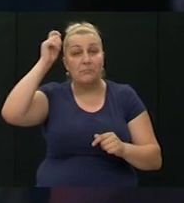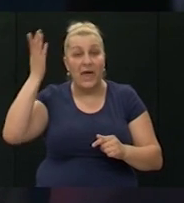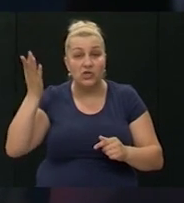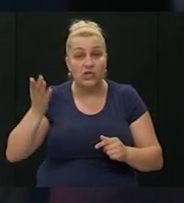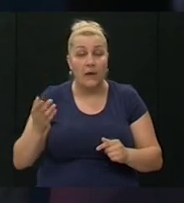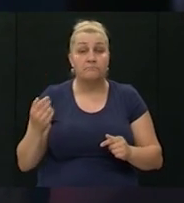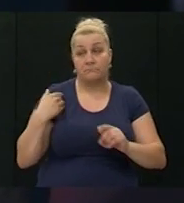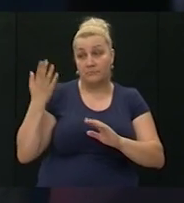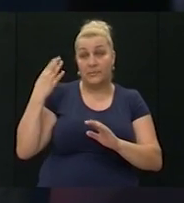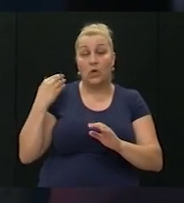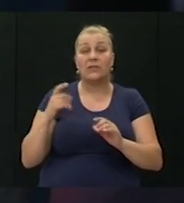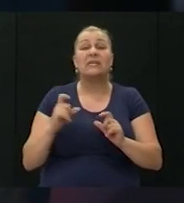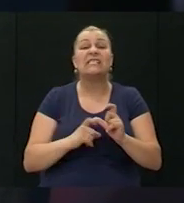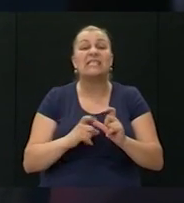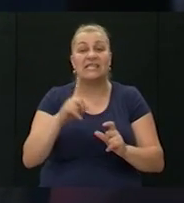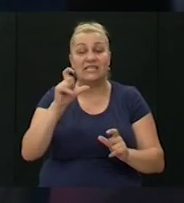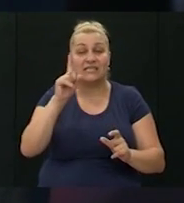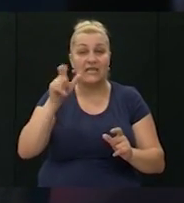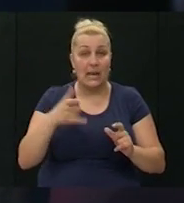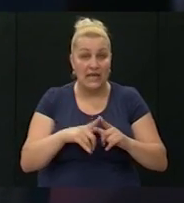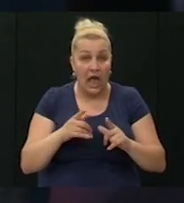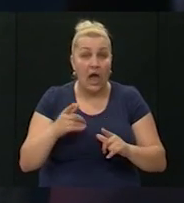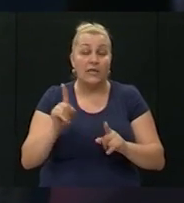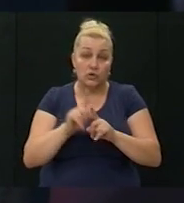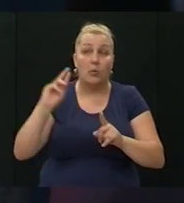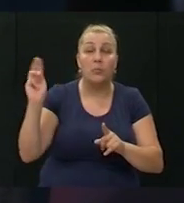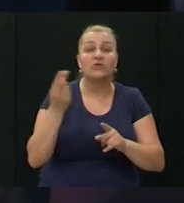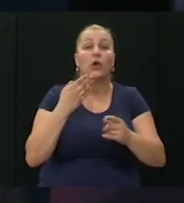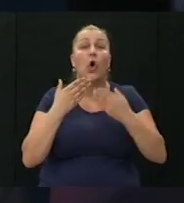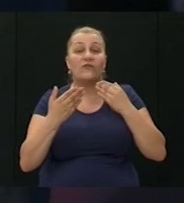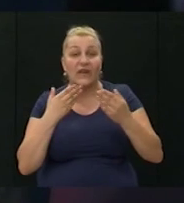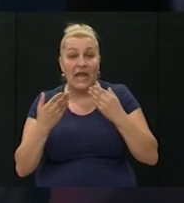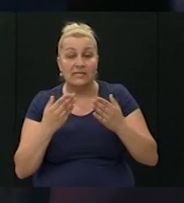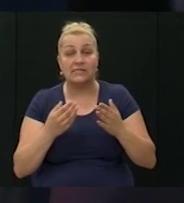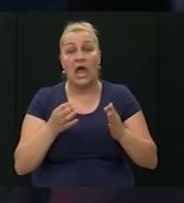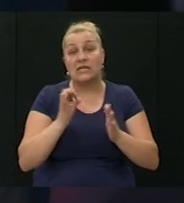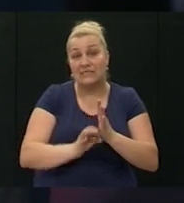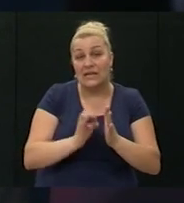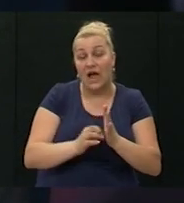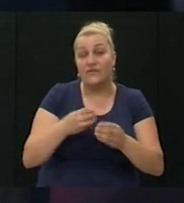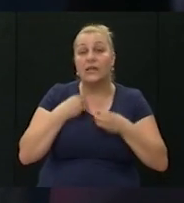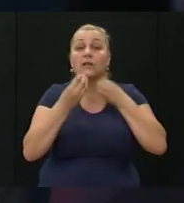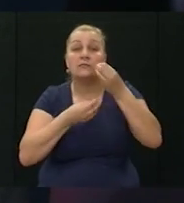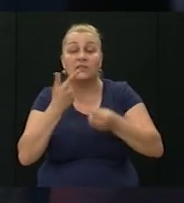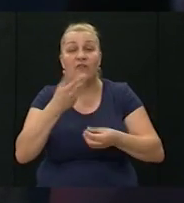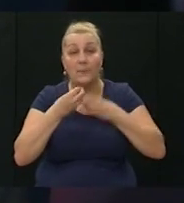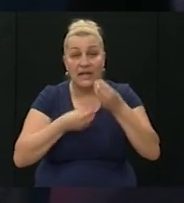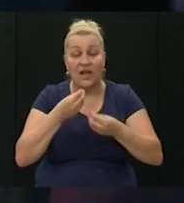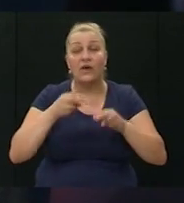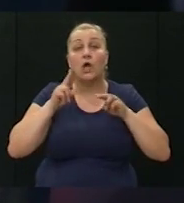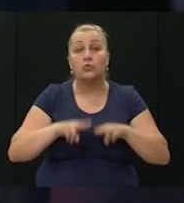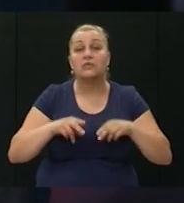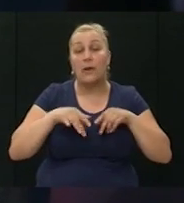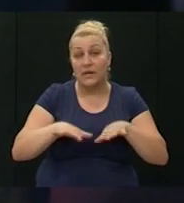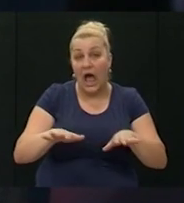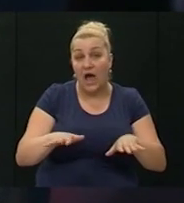bio sam nedanom na Siciliji na temu pozvana od konferencije Evropskih crkava da održim dva predavanja na temu ljudskih